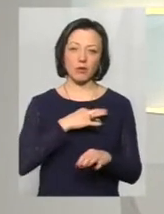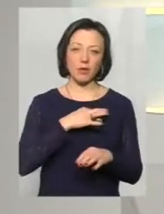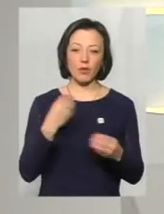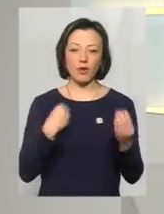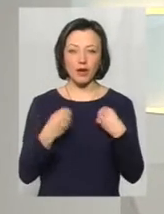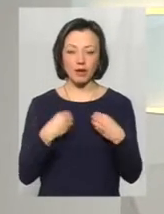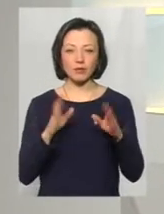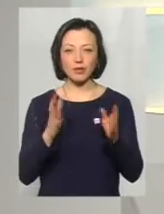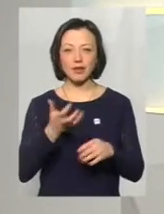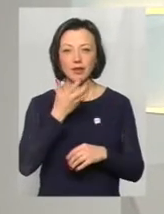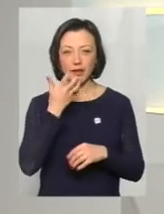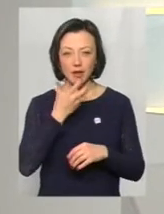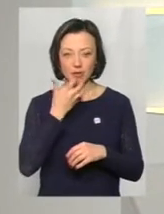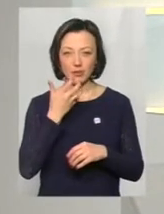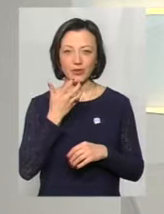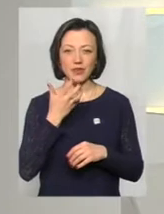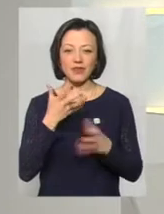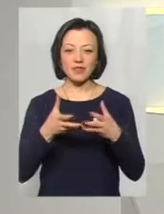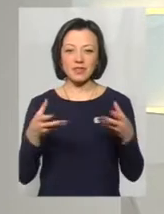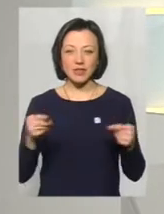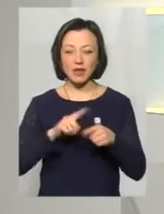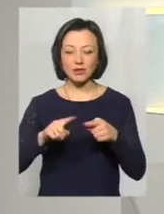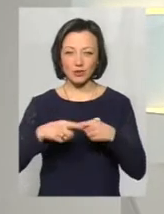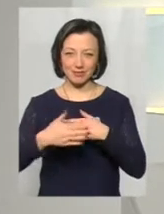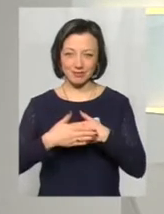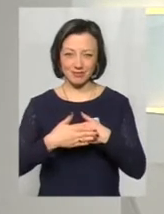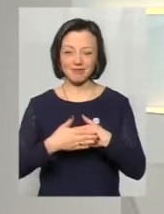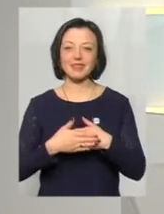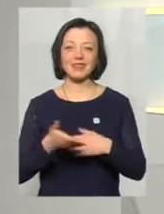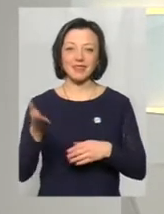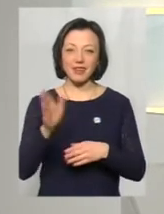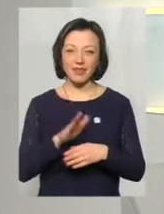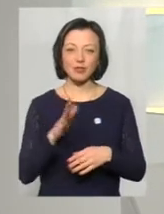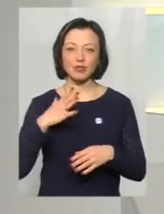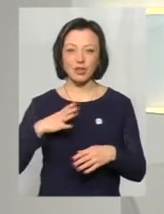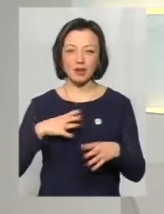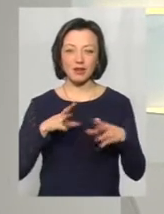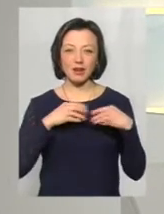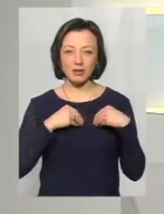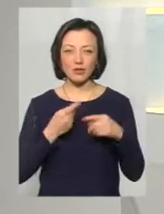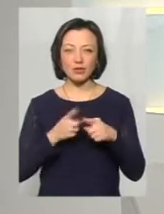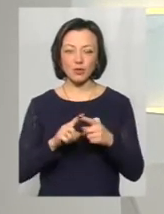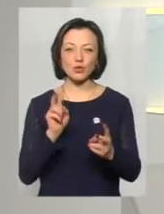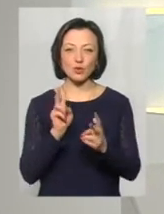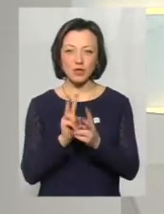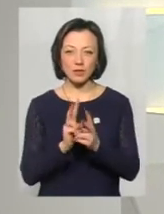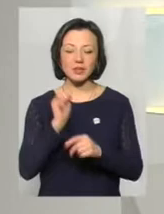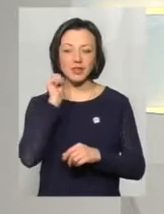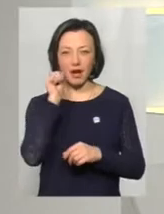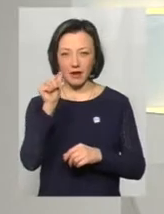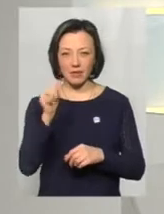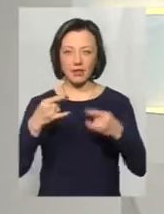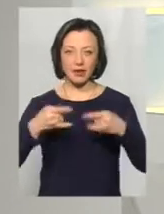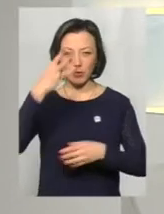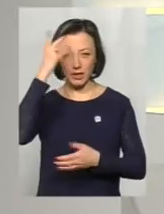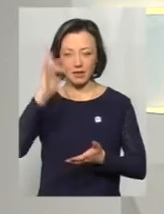вдягатись будемо тепліше. Весна уже в дорозі, отож, давайте будемо її чекати разом. Тому зустрінемося вже завтра на